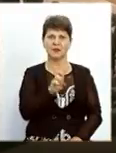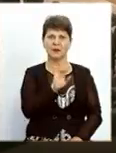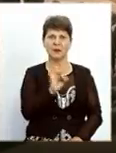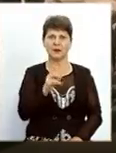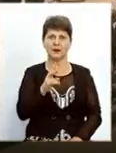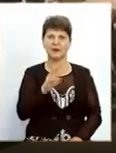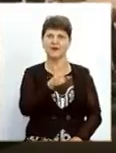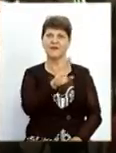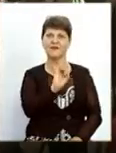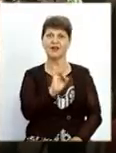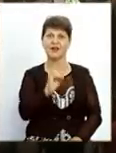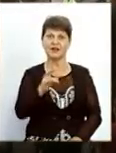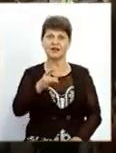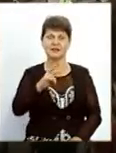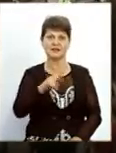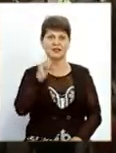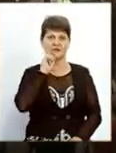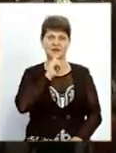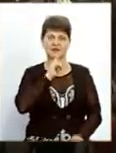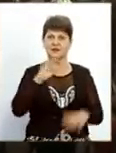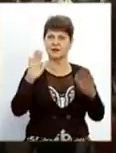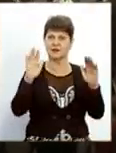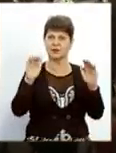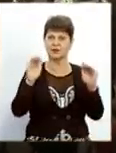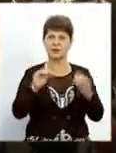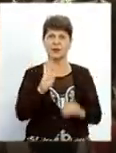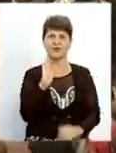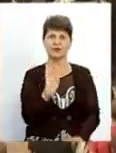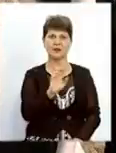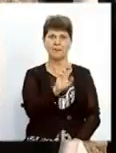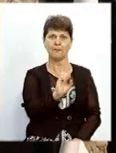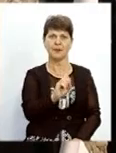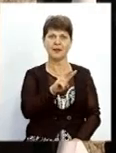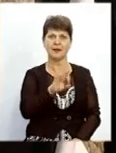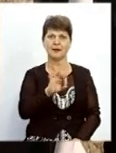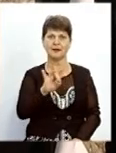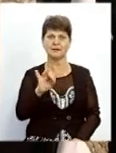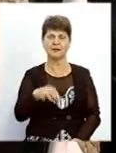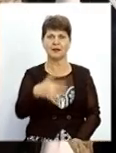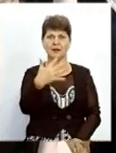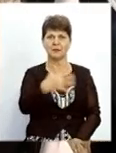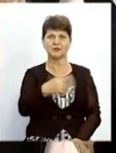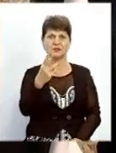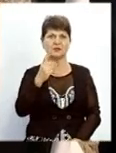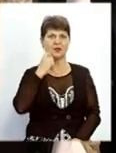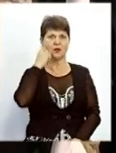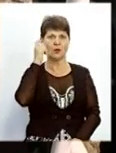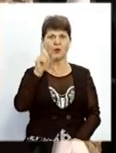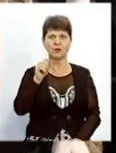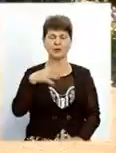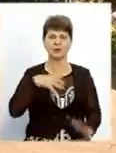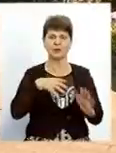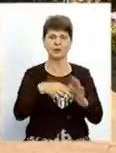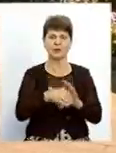– Майдан Небесної Сотні. Вінничани прощаються з Валентином Белінським. У понеділок 53-річний чоловік помер від гострої серцевої